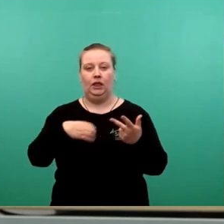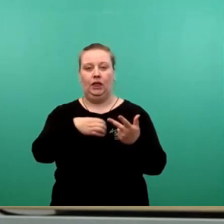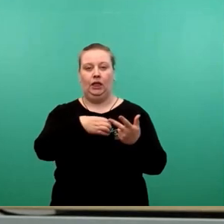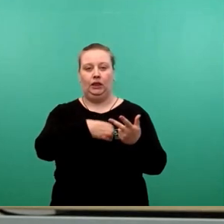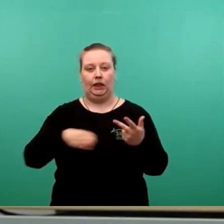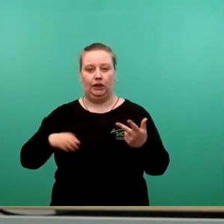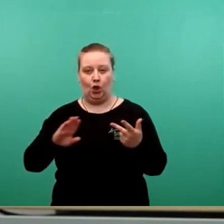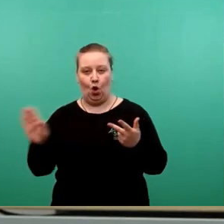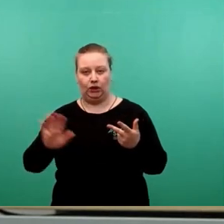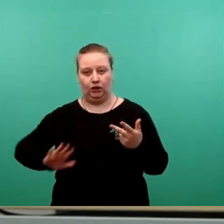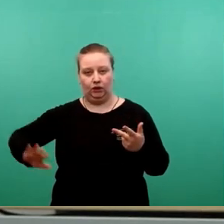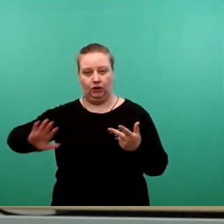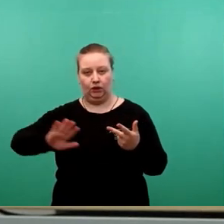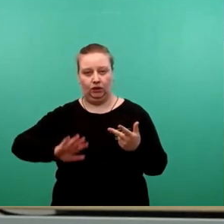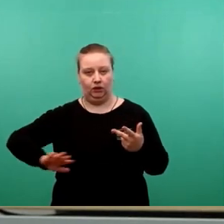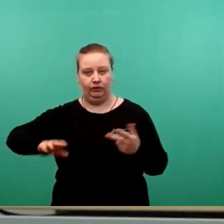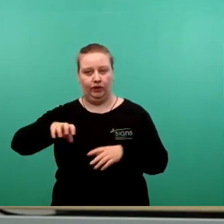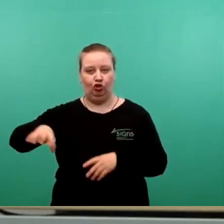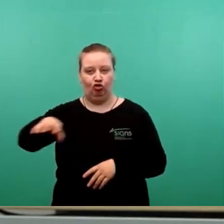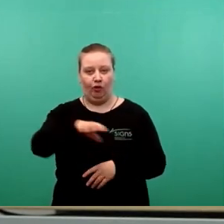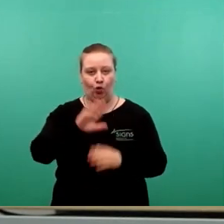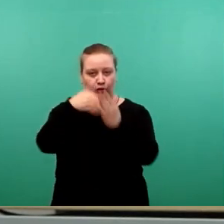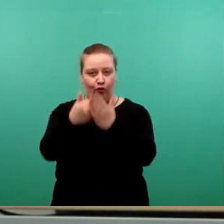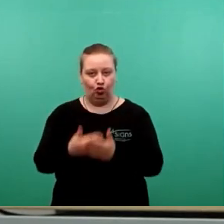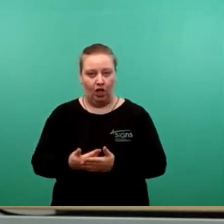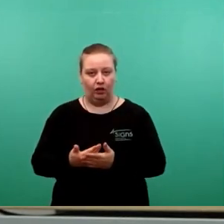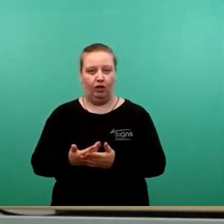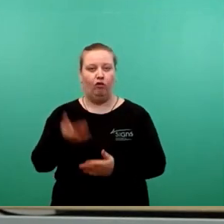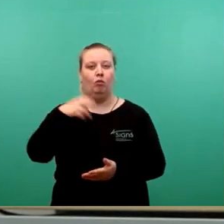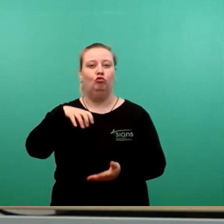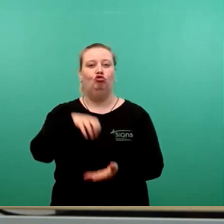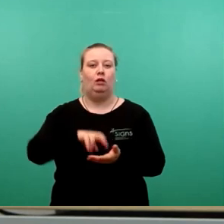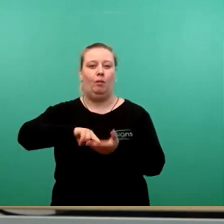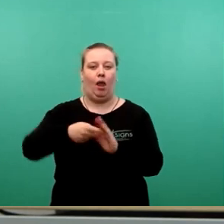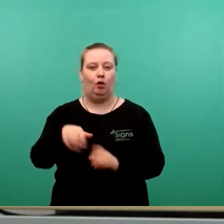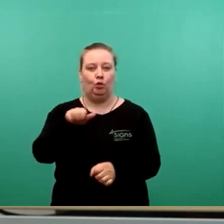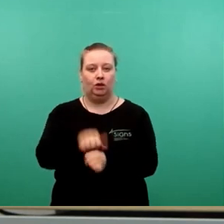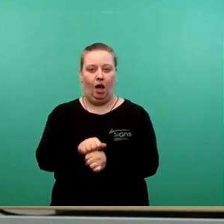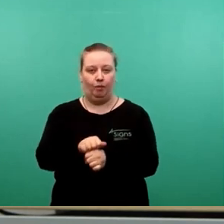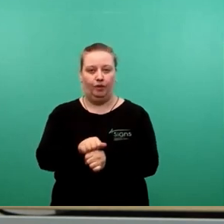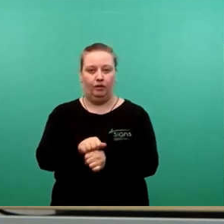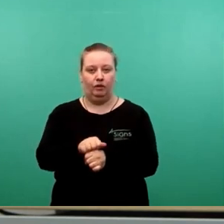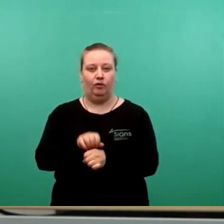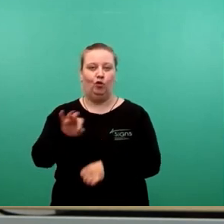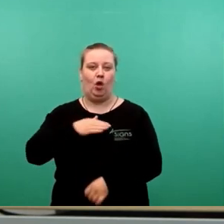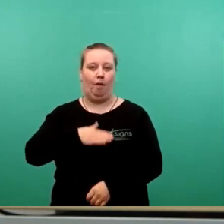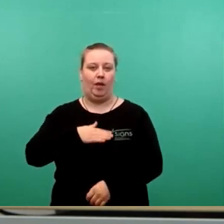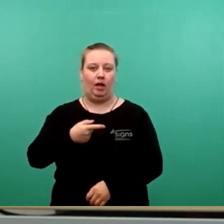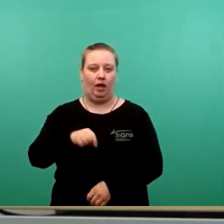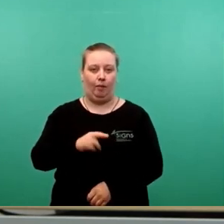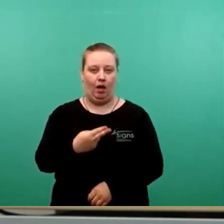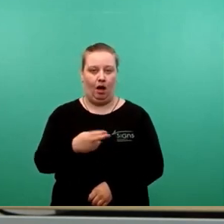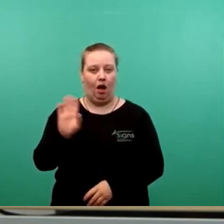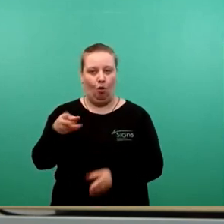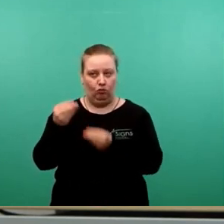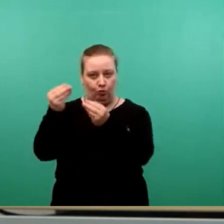sind entsprechende Standortvorschläge vom Stadtplanungsamt an die Bäder GmbH übergeben